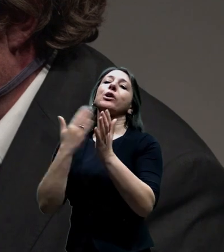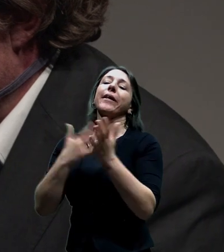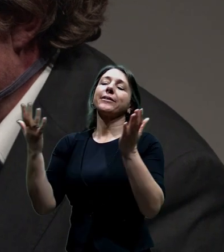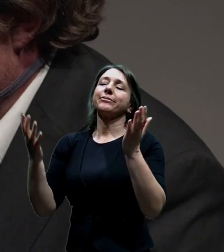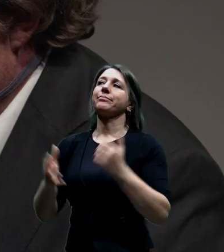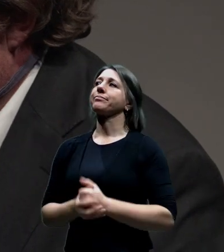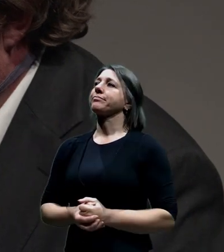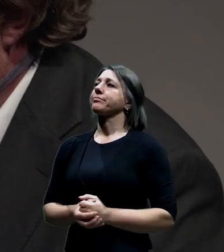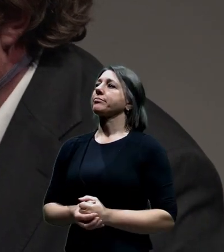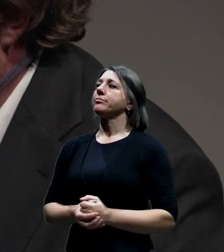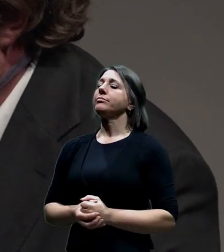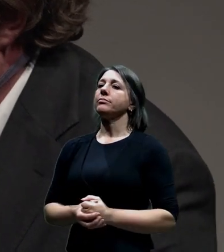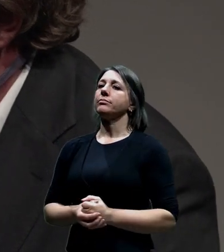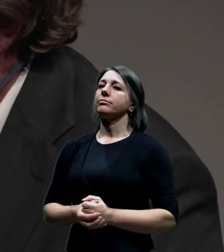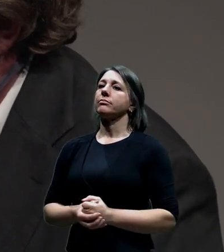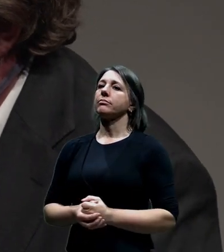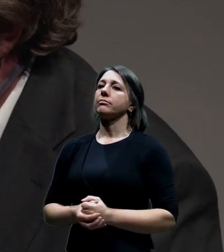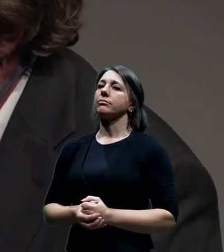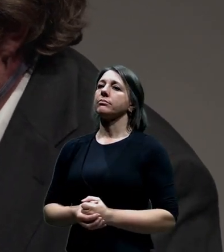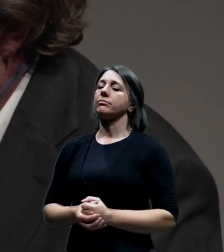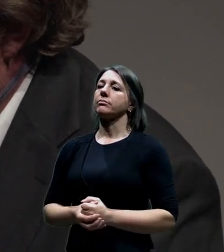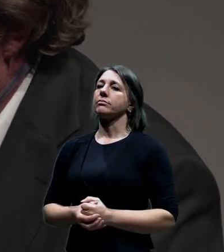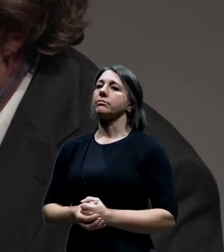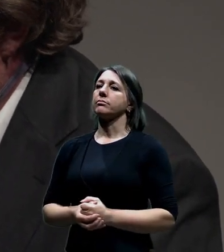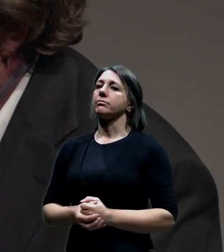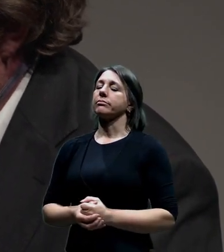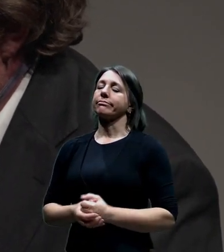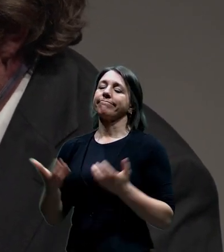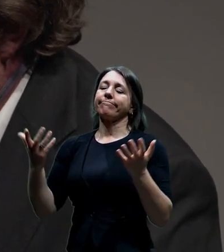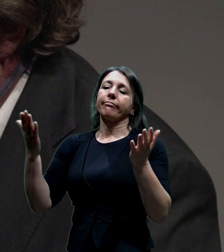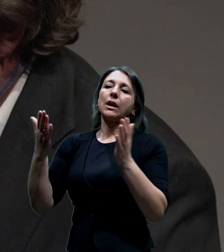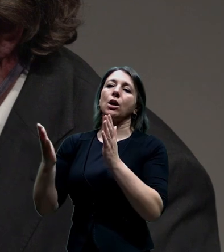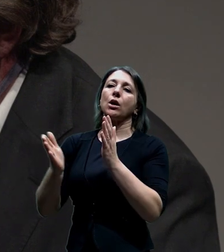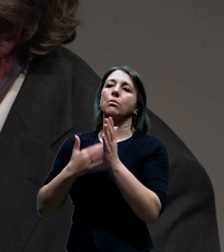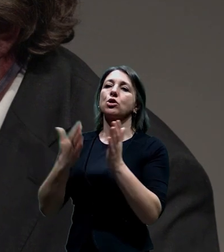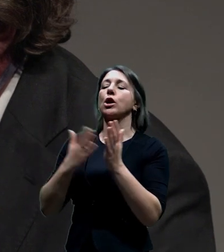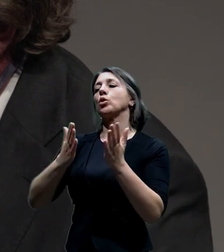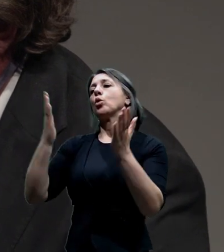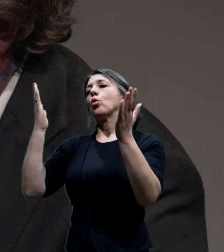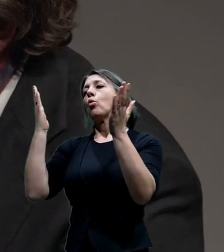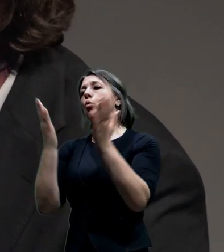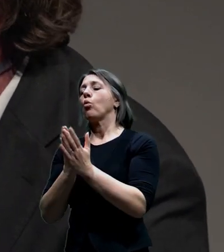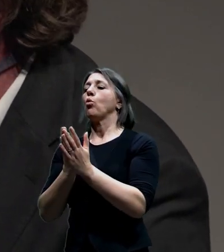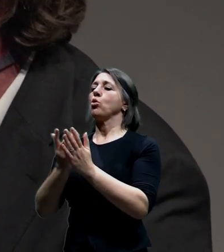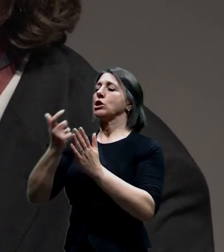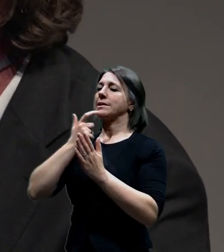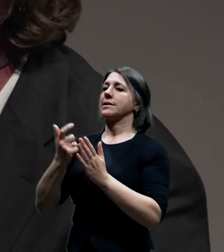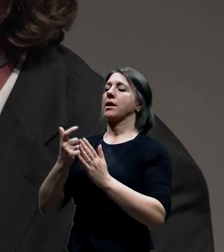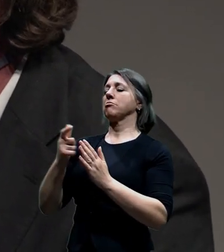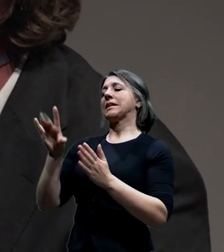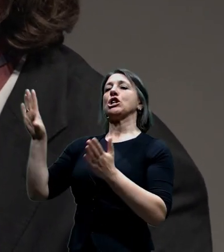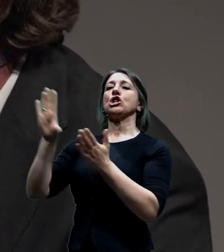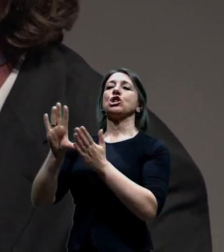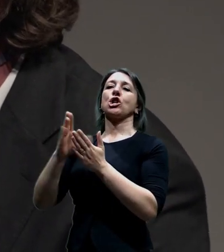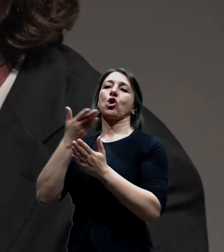Když vzniká nějaké silné obytné sídlo ve Středočeském